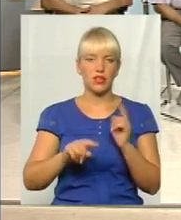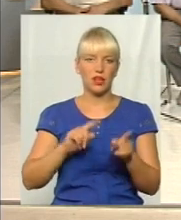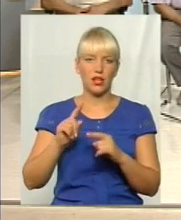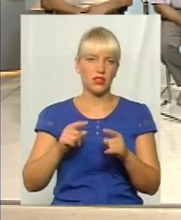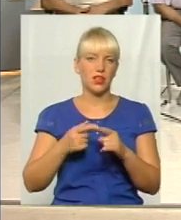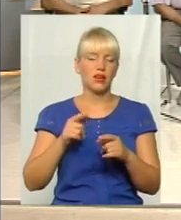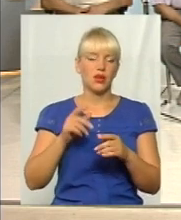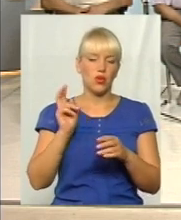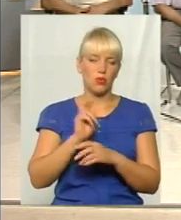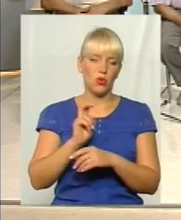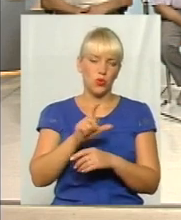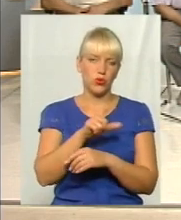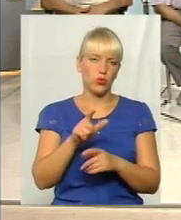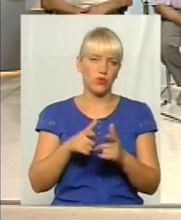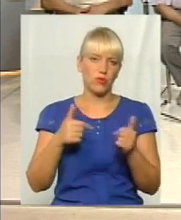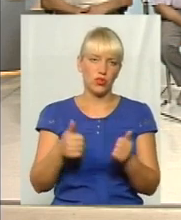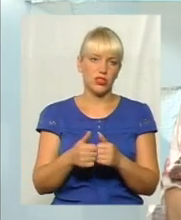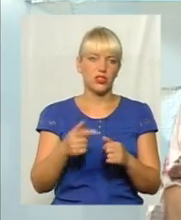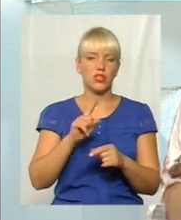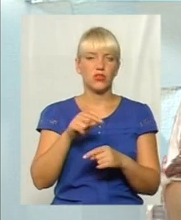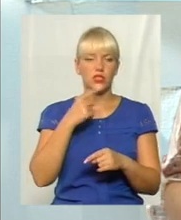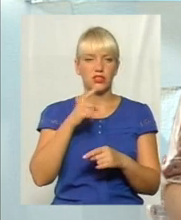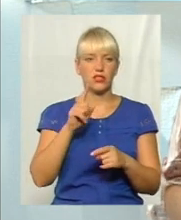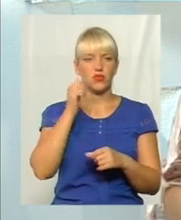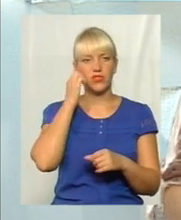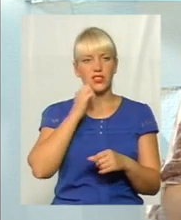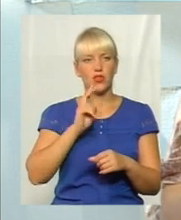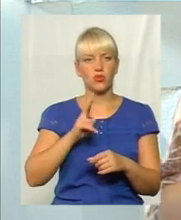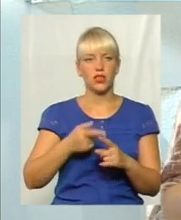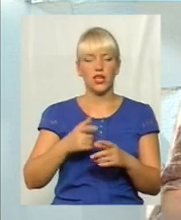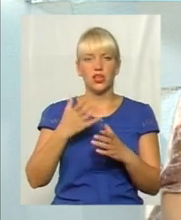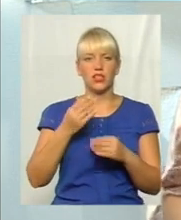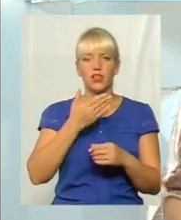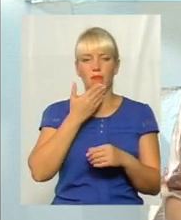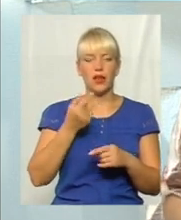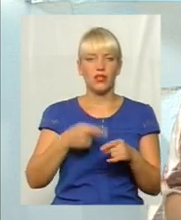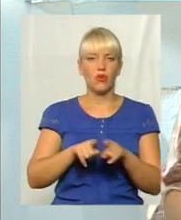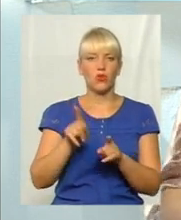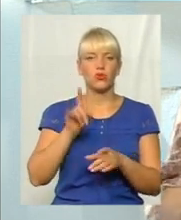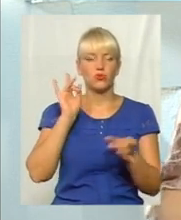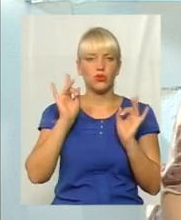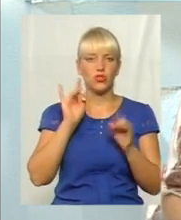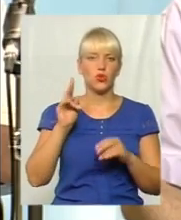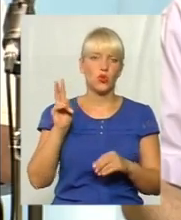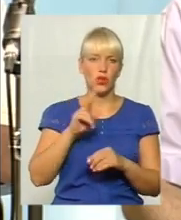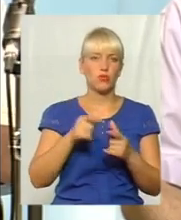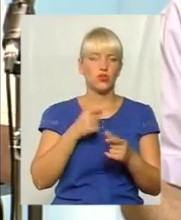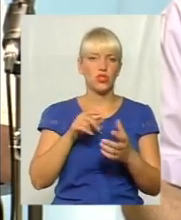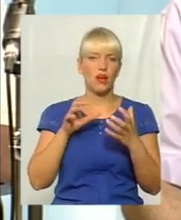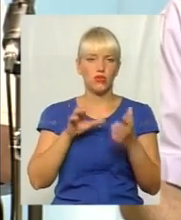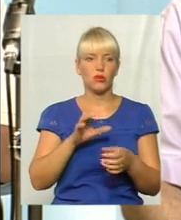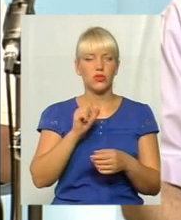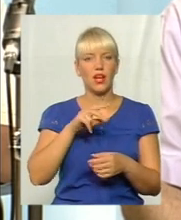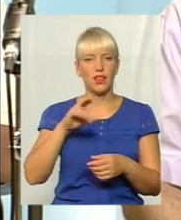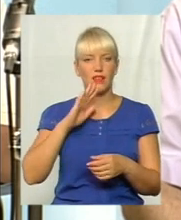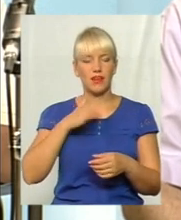приходять в організацію. Хочу сказати, що в Старок Константинові, ну там дійсно, що немає так, щоб озвучували тролейбуси чи навіть автобуси. Але